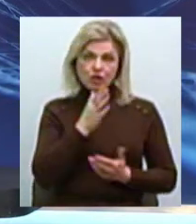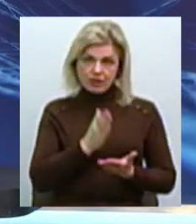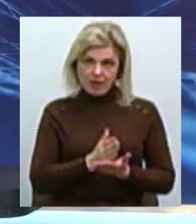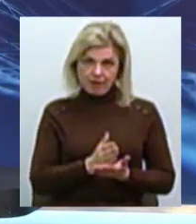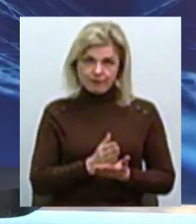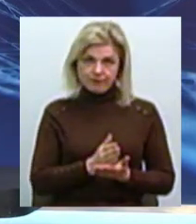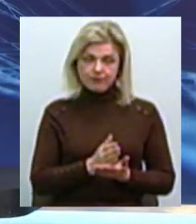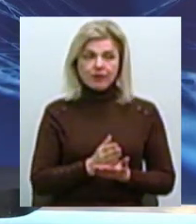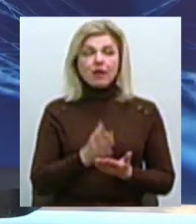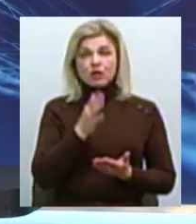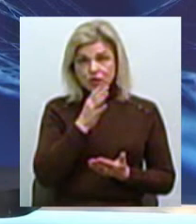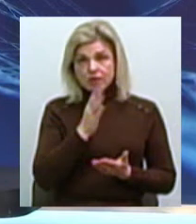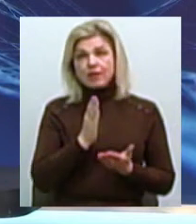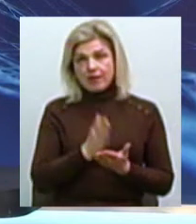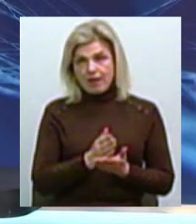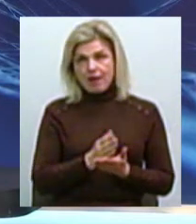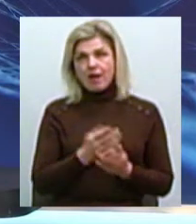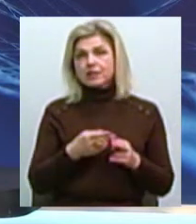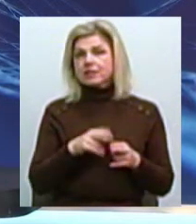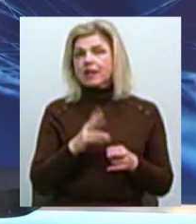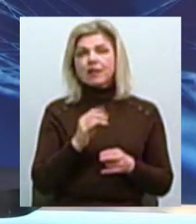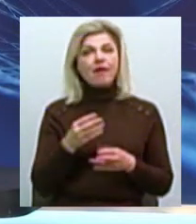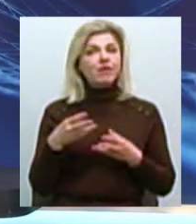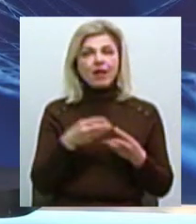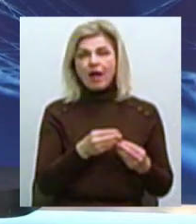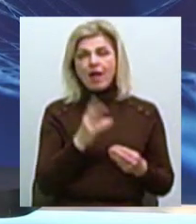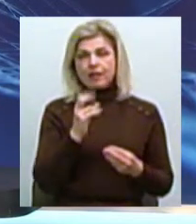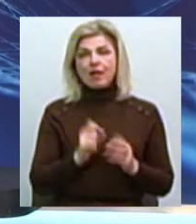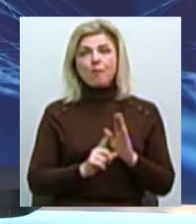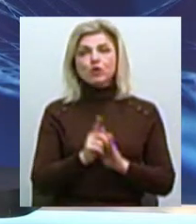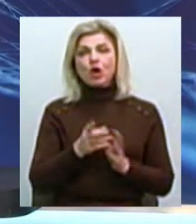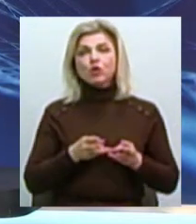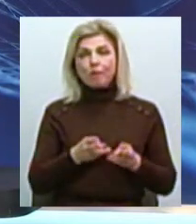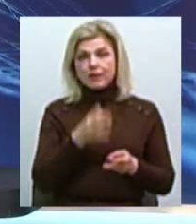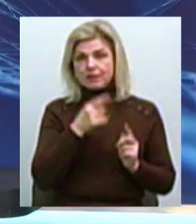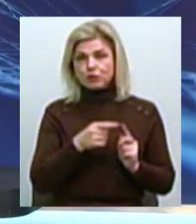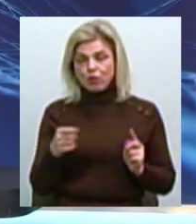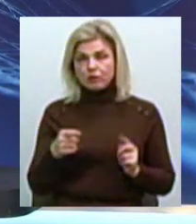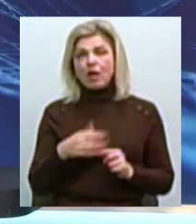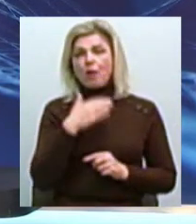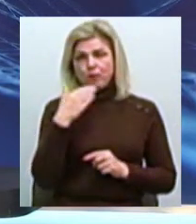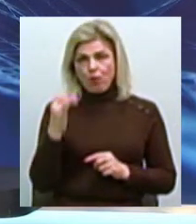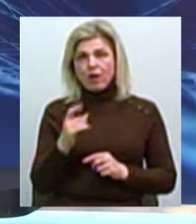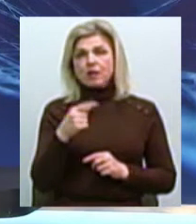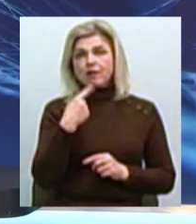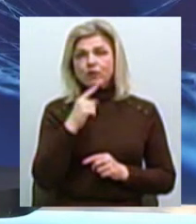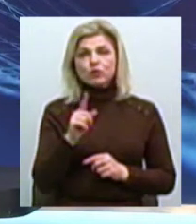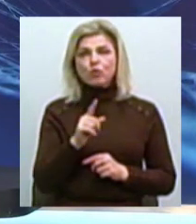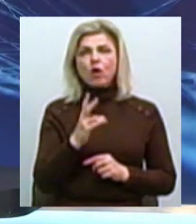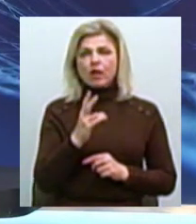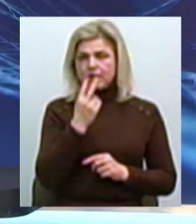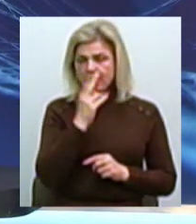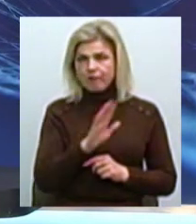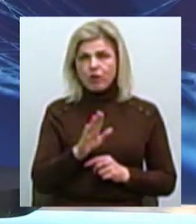Тобто це ніяк не вплине на початок опалювального сезону? є, одноразово казали, що підприємство, не дивлячись на скрутку фінансового